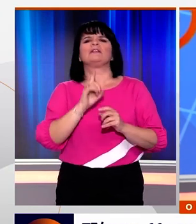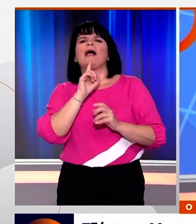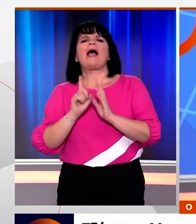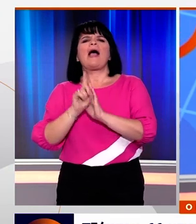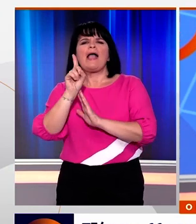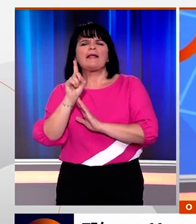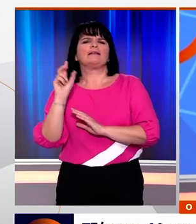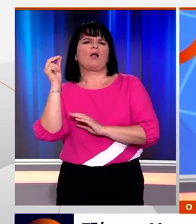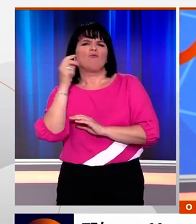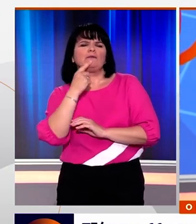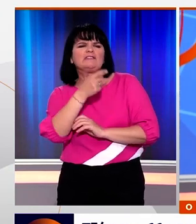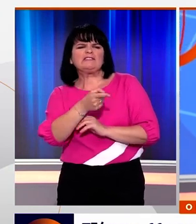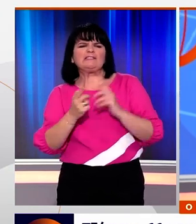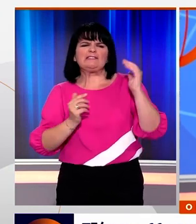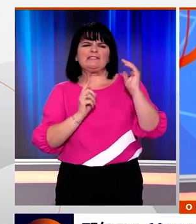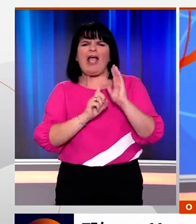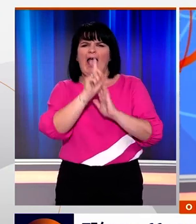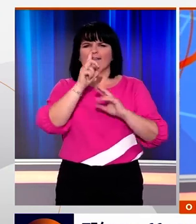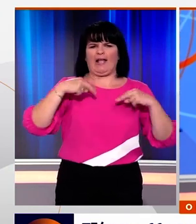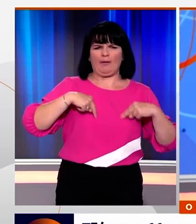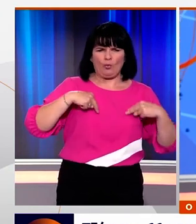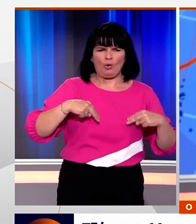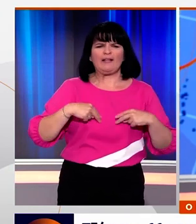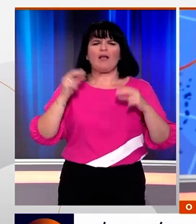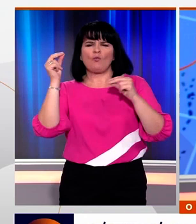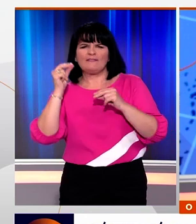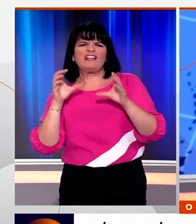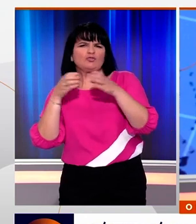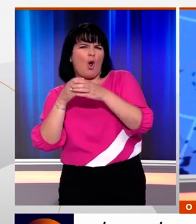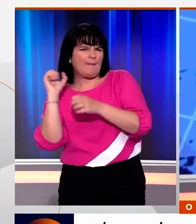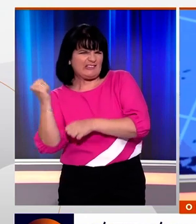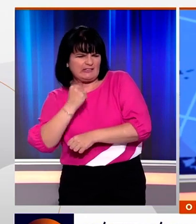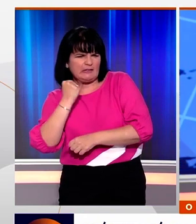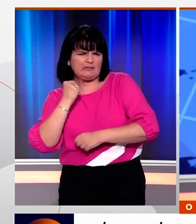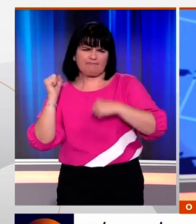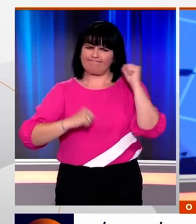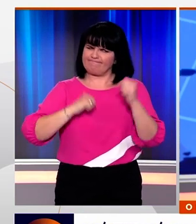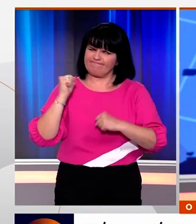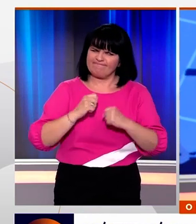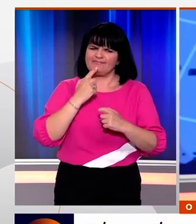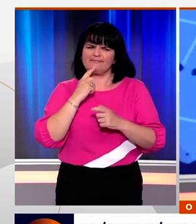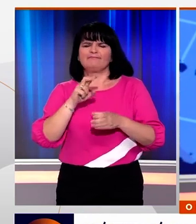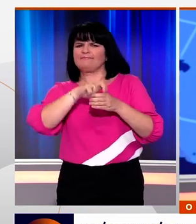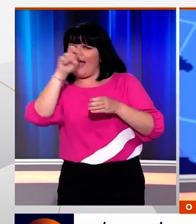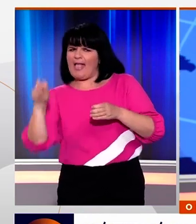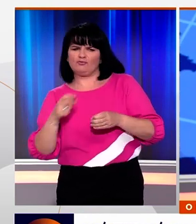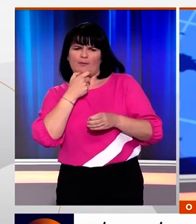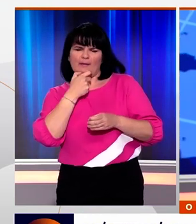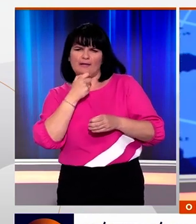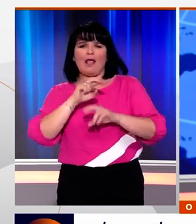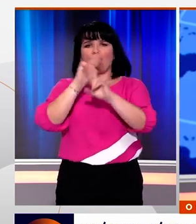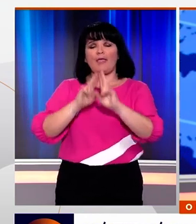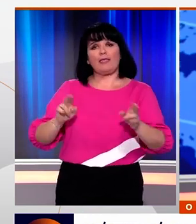συντηρητικών διαφωνούν με τον υπέρμαχο του Brexit και παρετούνται εντός της ημέρας, ενώ οι Ευρωπαίοι ανησυχούν και ο διεθνής τύπος